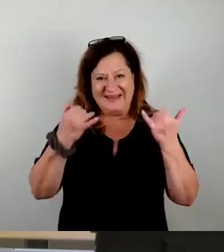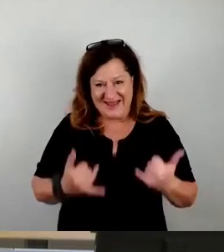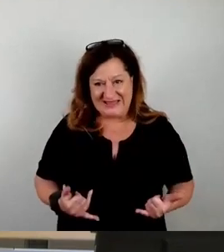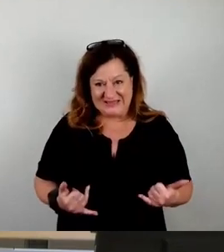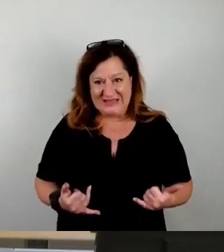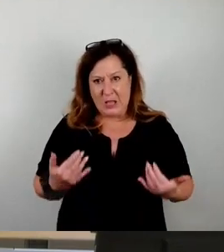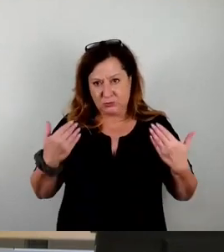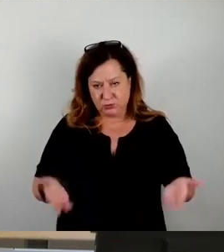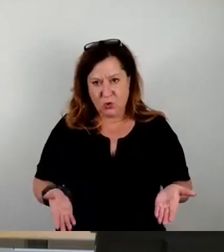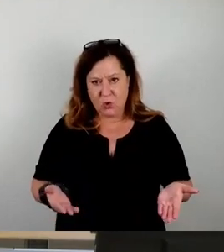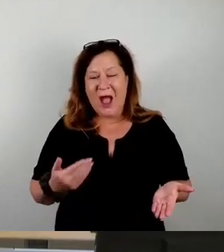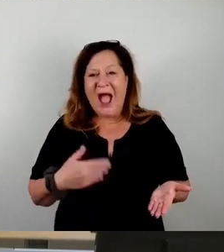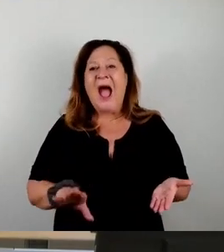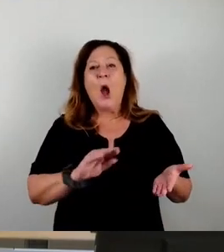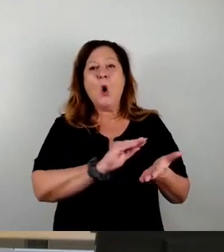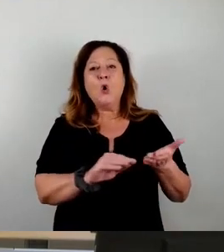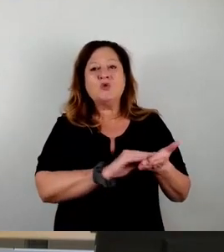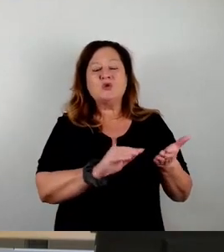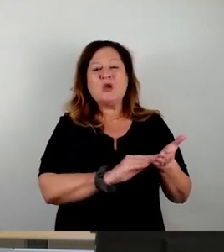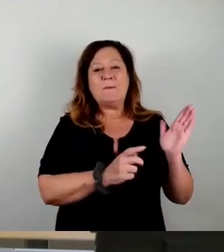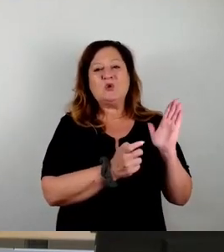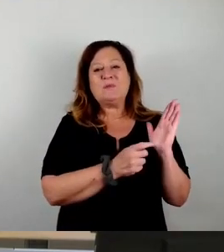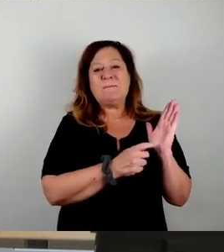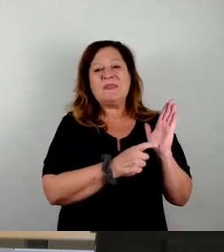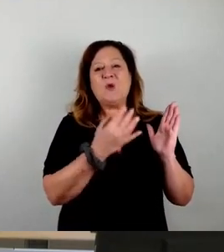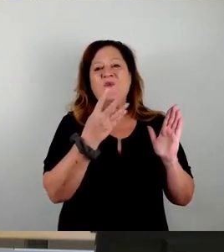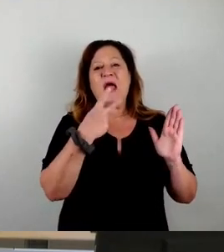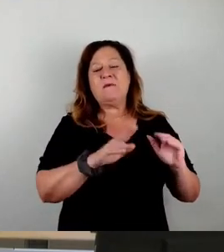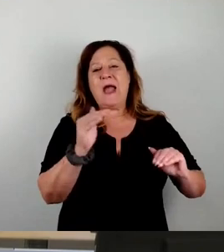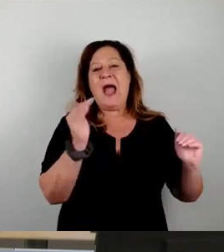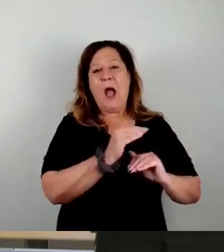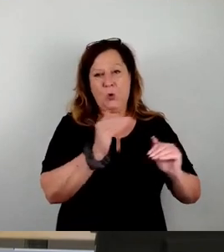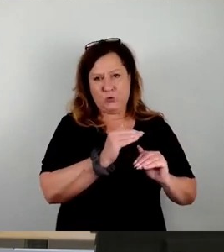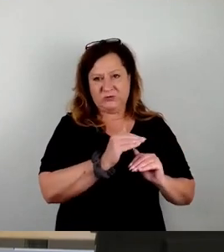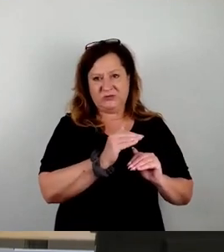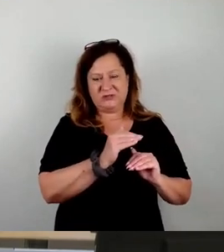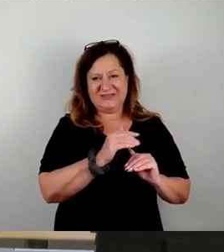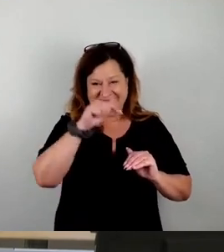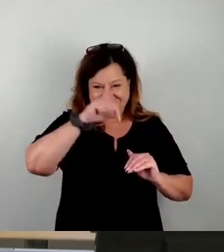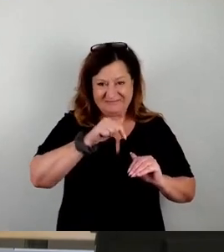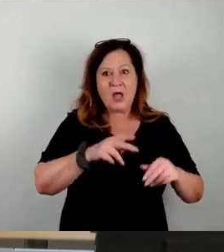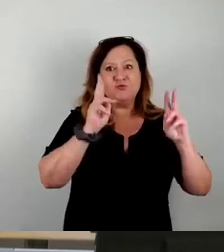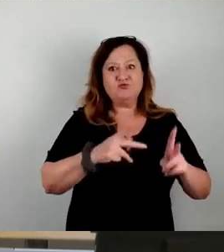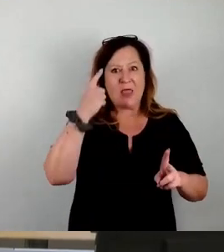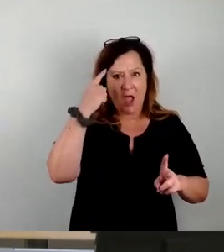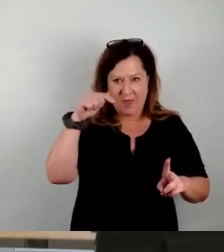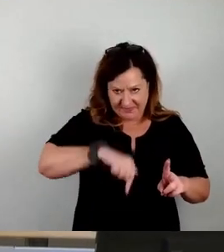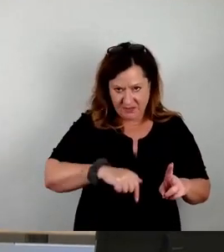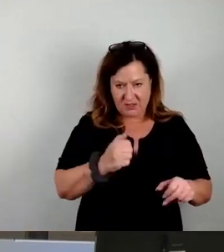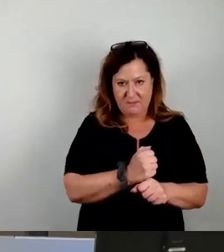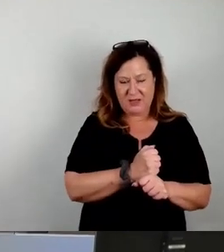Ausschreibungsbedingungen am 24. August haben wir hier in diesem Stadtrat festgelegt. Und die